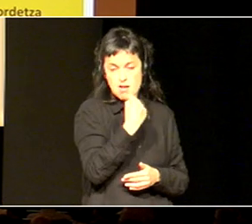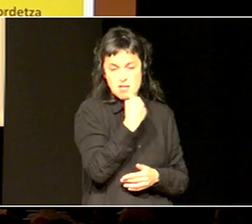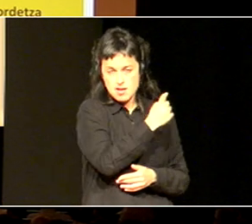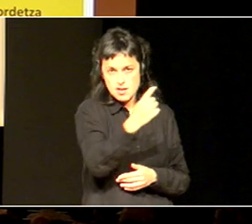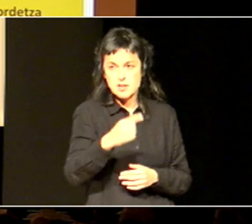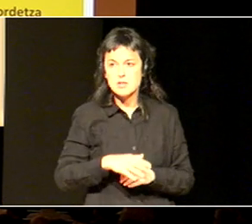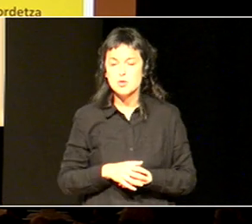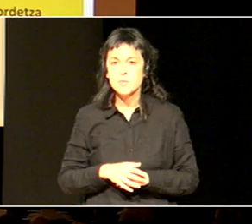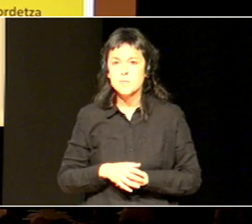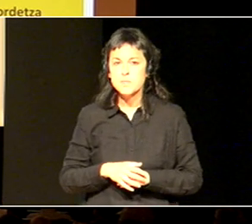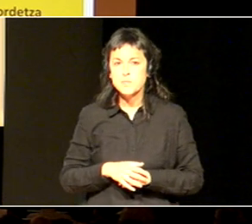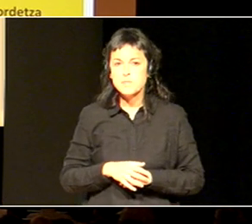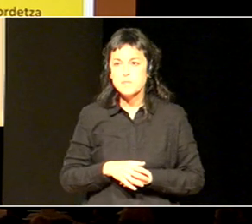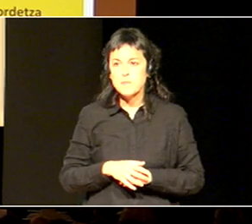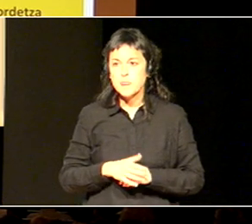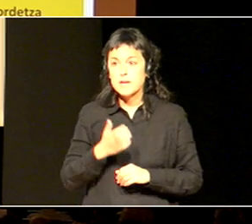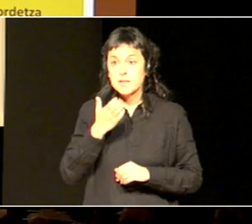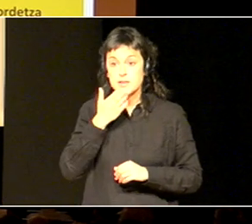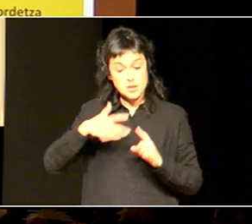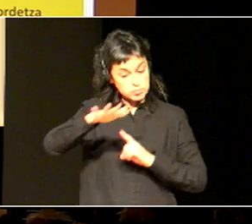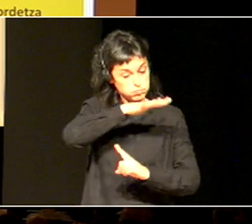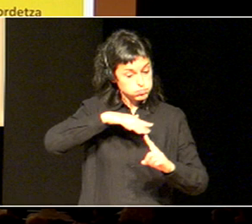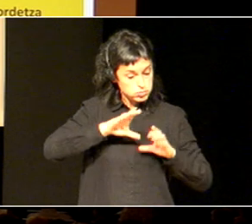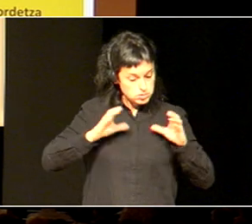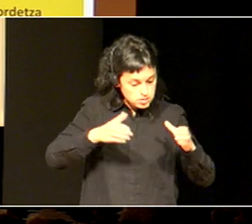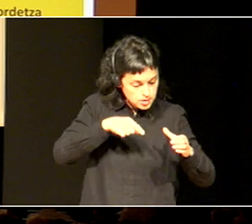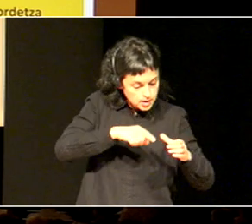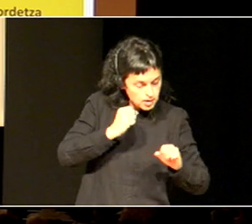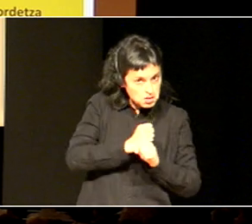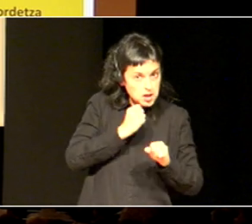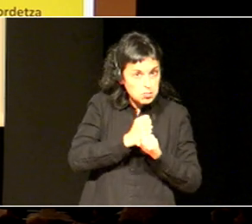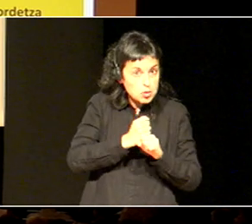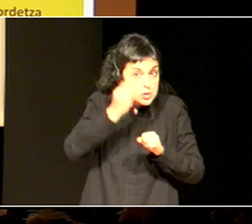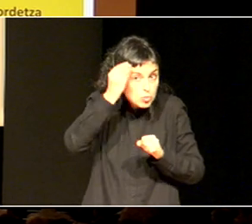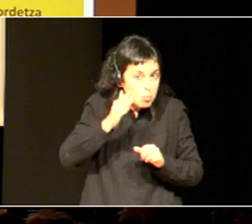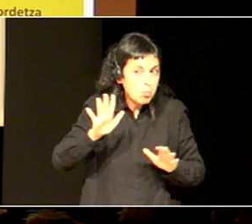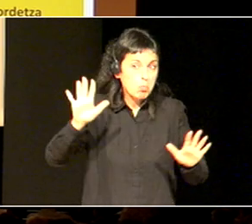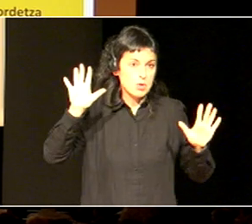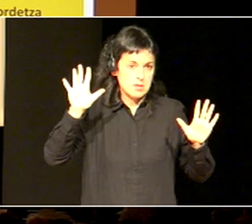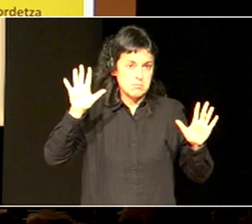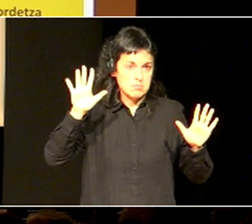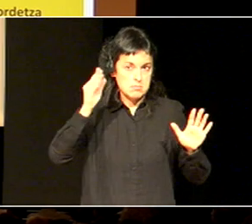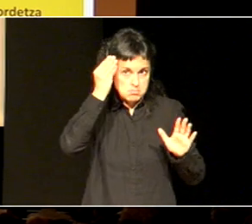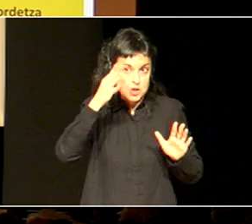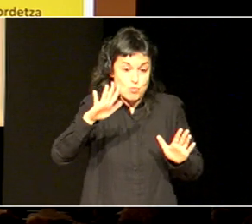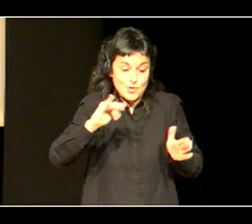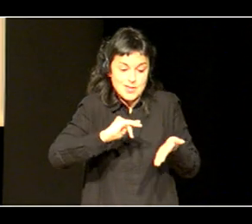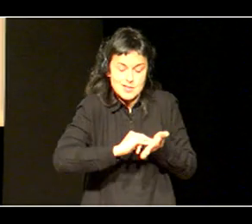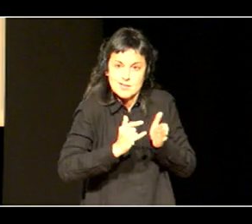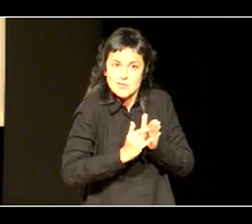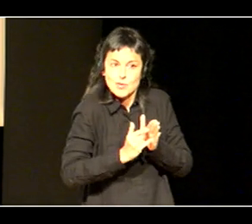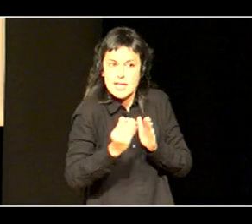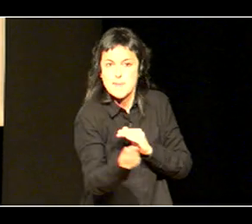inguruarekin, lan eiten, baldin badugu, suposaten da, suposaten da, logika batian, suposaten da, erantzuna, obe izan dugu,